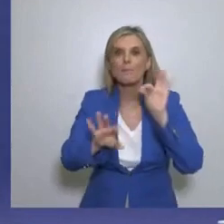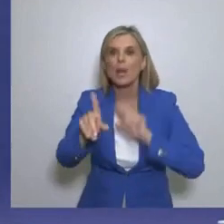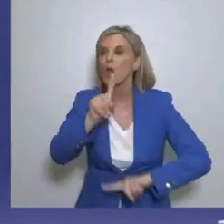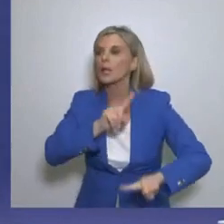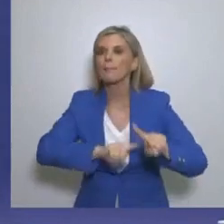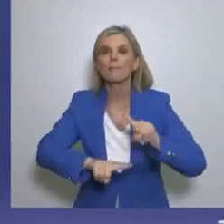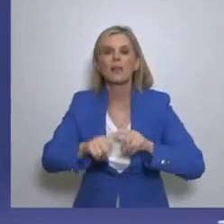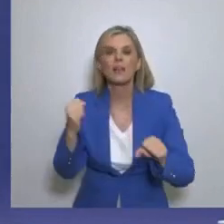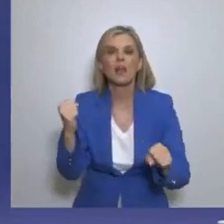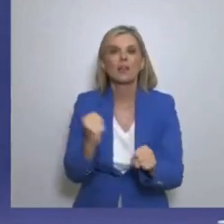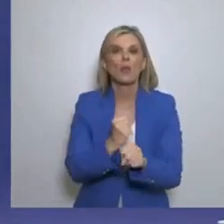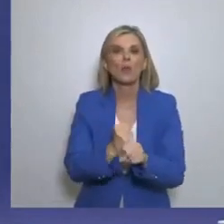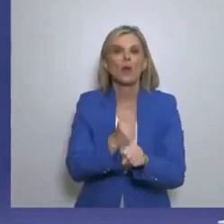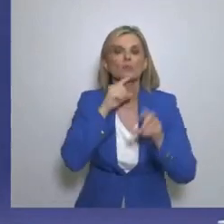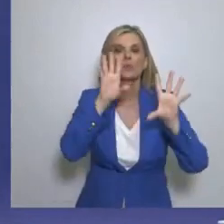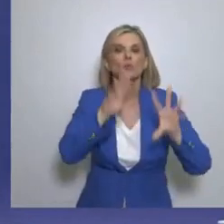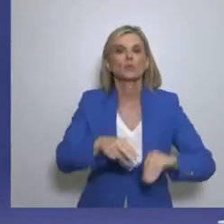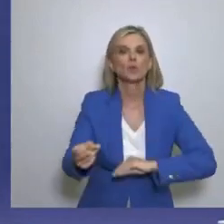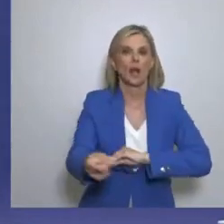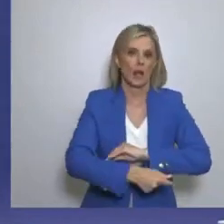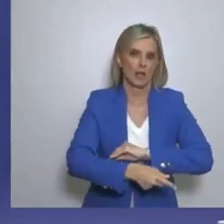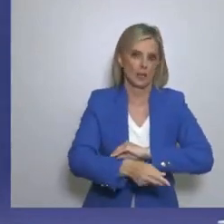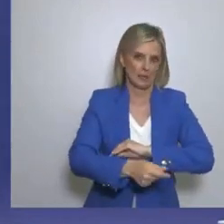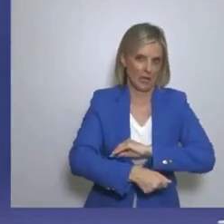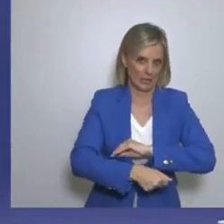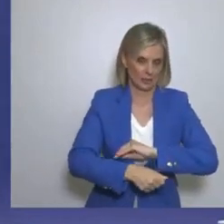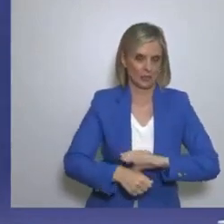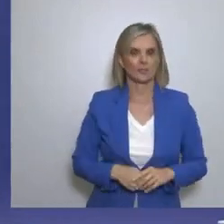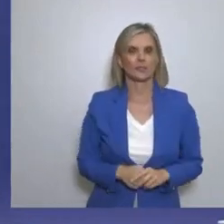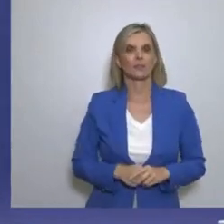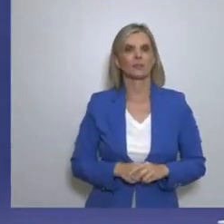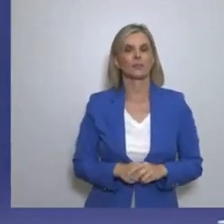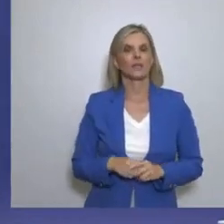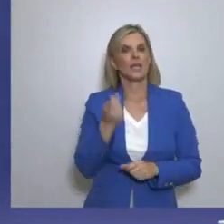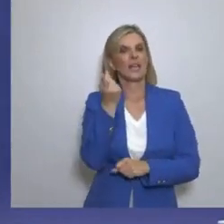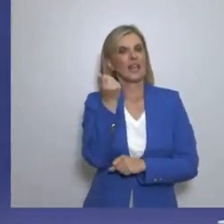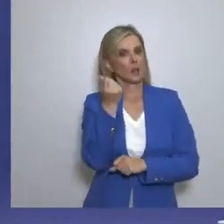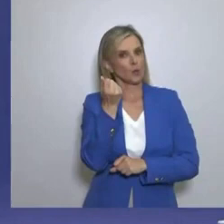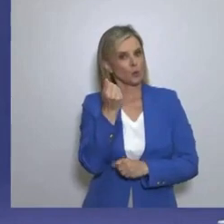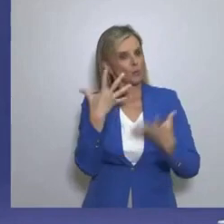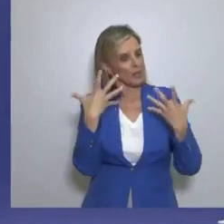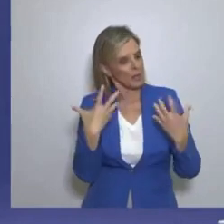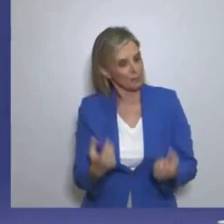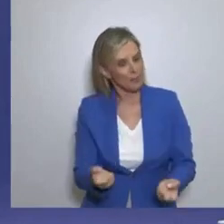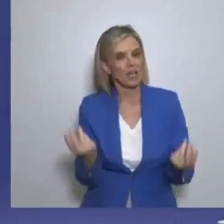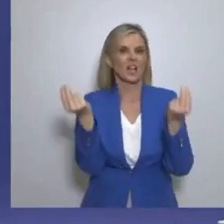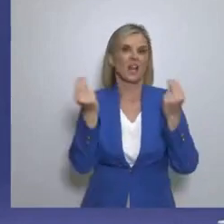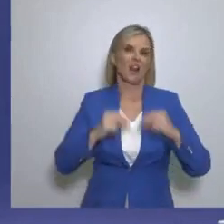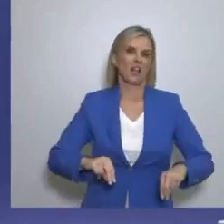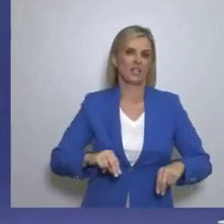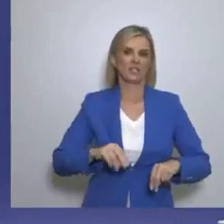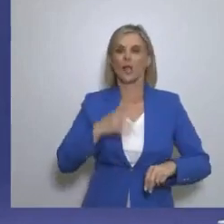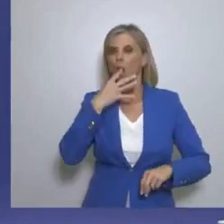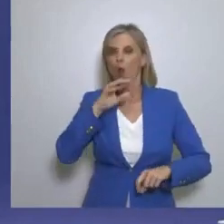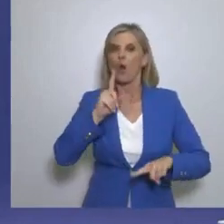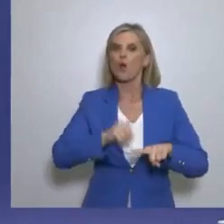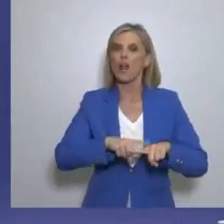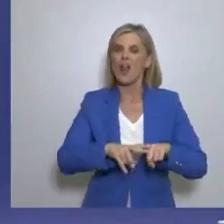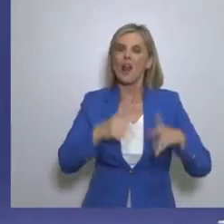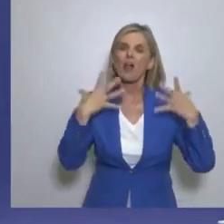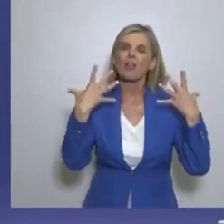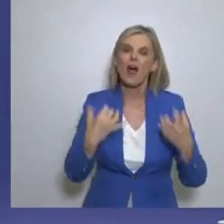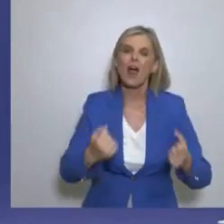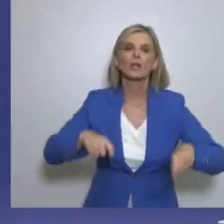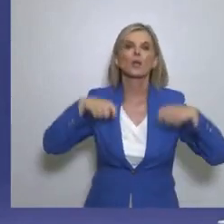συμβαίνει. Όσον αφορά το οικονομικό, είναι πολλά χρόνια λιμένο και από τα Παγκορίνα Ταμεία, αλλά και από όλο το μπλούτο που έχει εισέλθει από το 2012